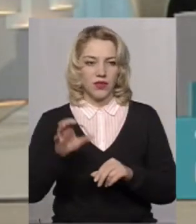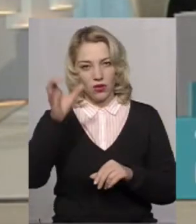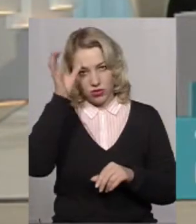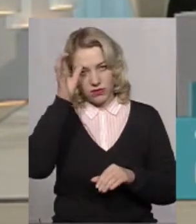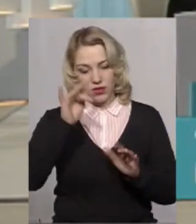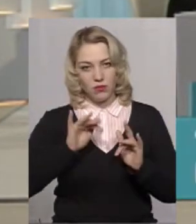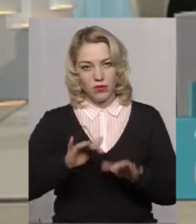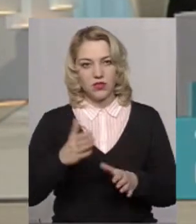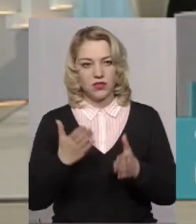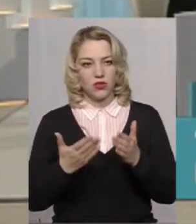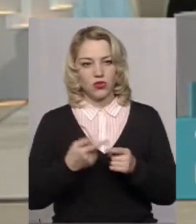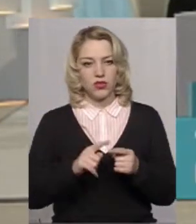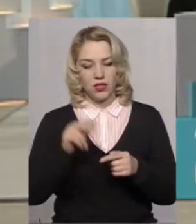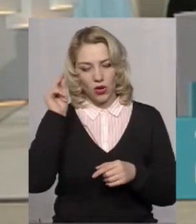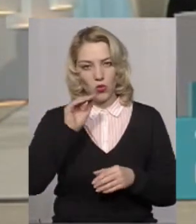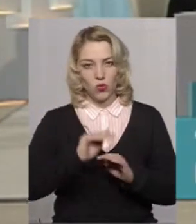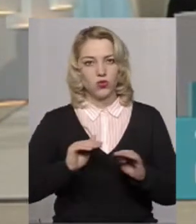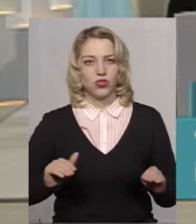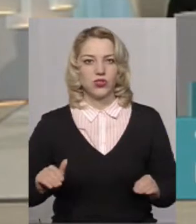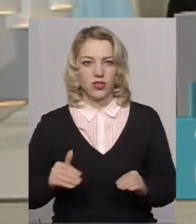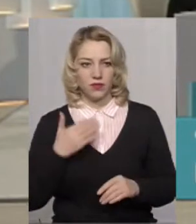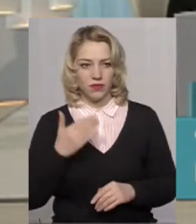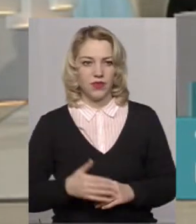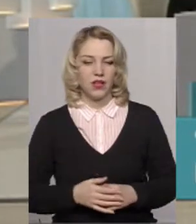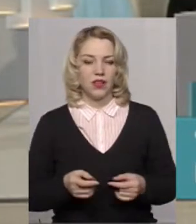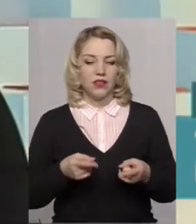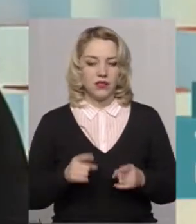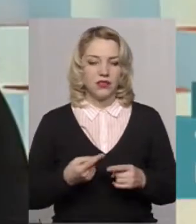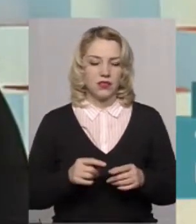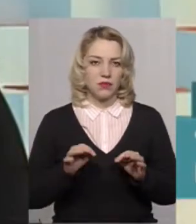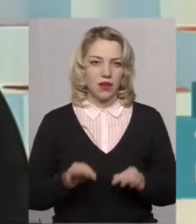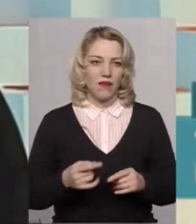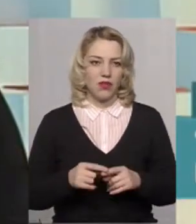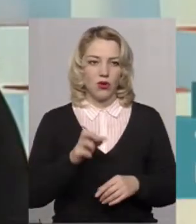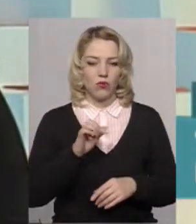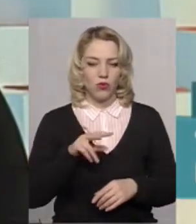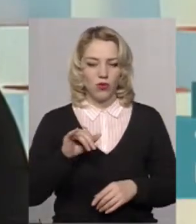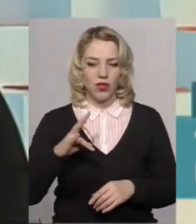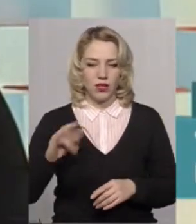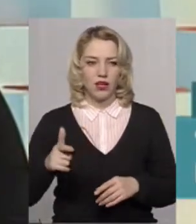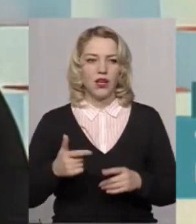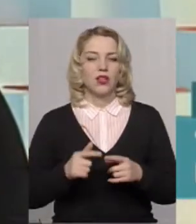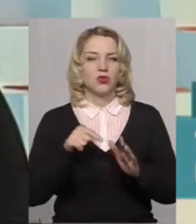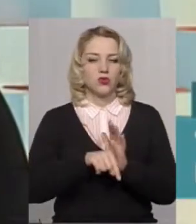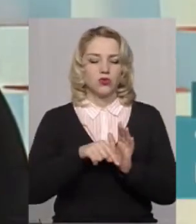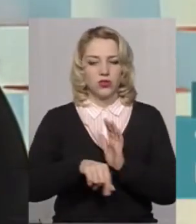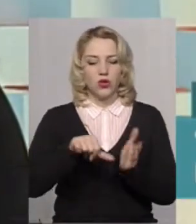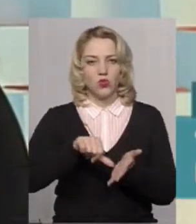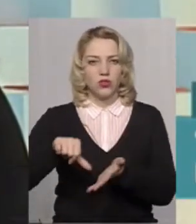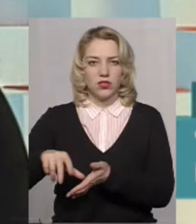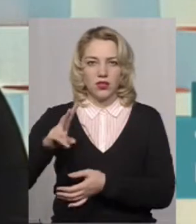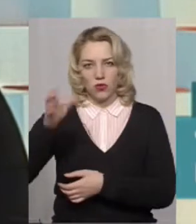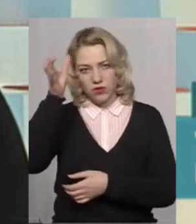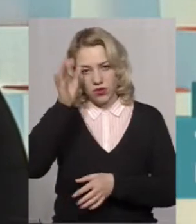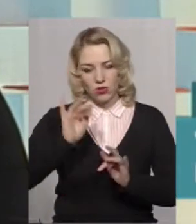освітньому процесі, якщо це є учень? Зважаються, все правильно. Булінг стосується учасників освітнього процесу. Тобто це